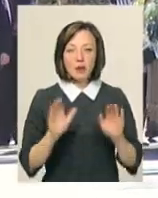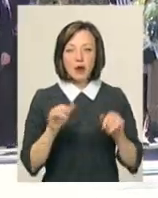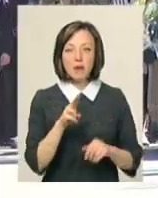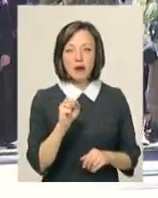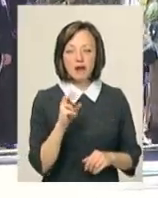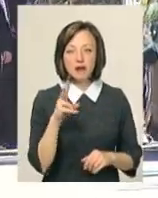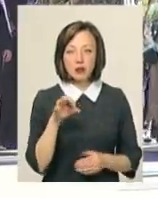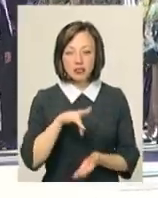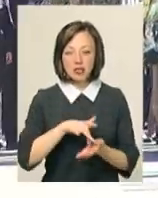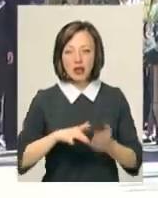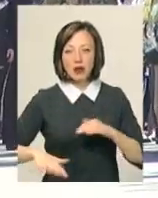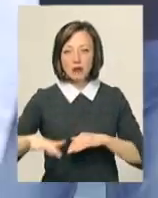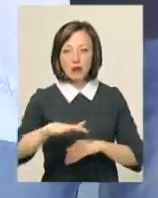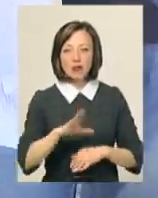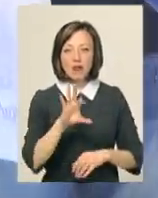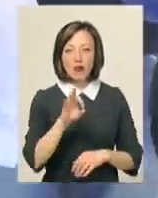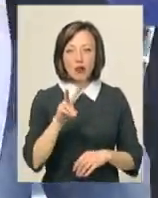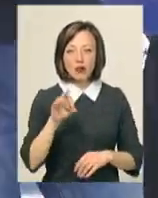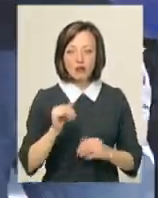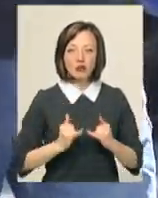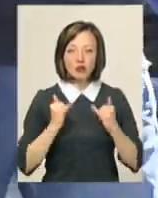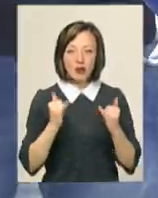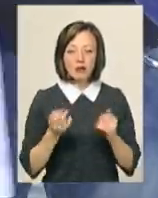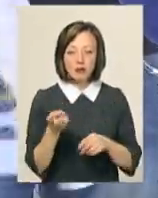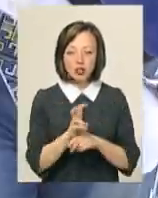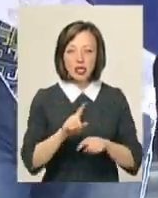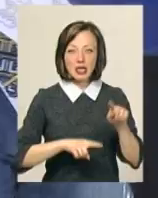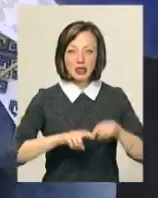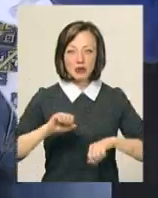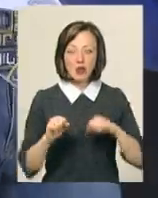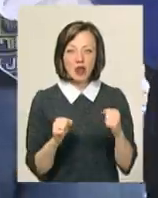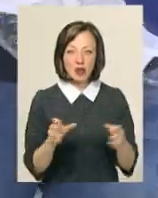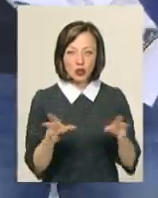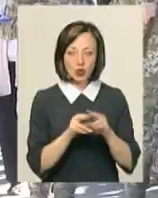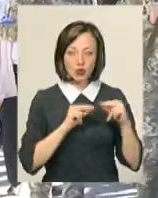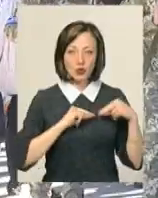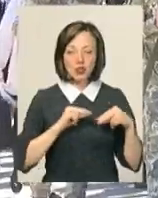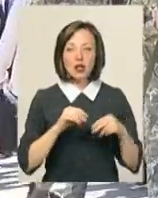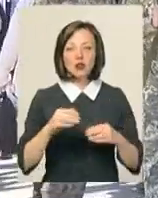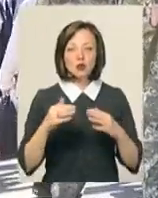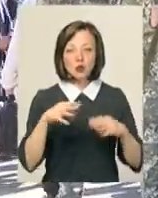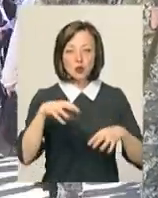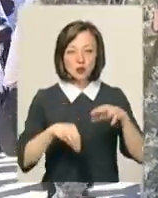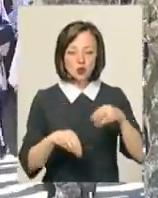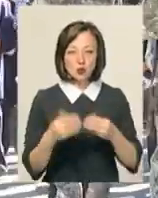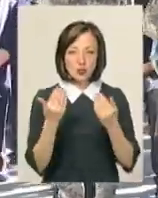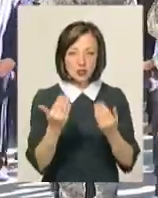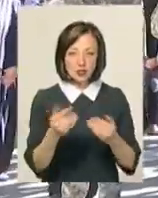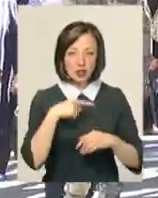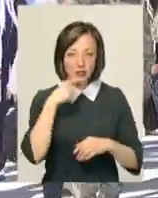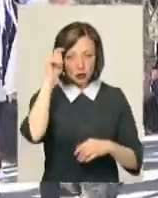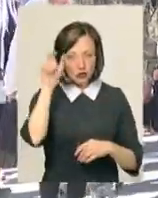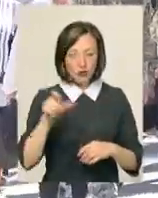Павлом Королем на центральній площі Волочиська. Вшанувати військову прийшли рідні, побратими, колеги та друзі. Сусід Павла Короля Юрій Іванов каже,